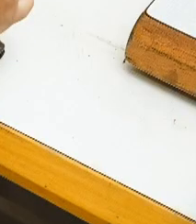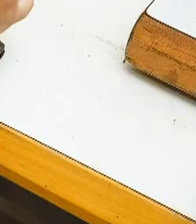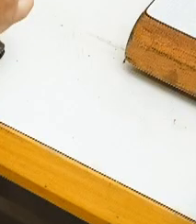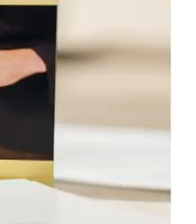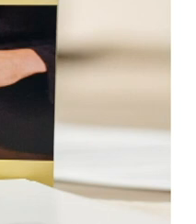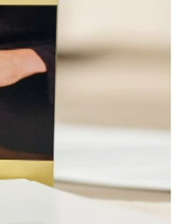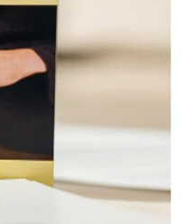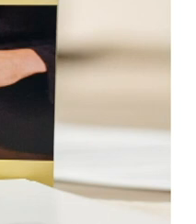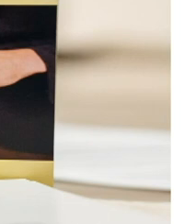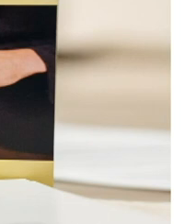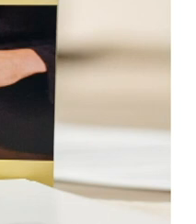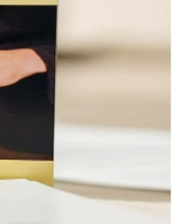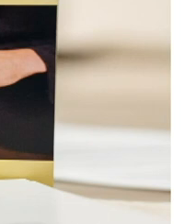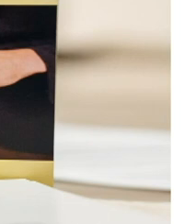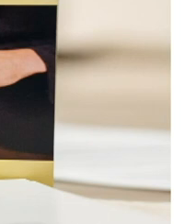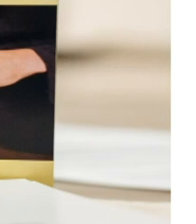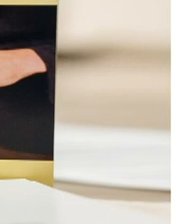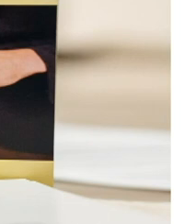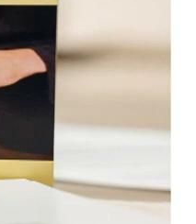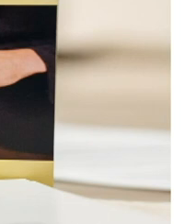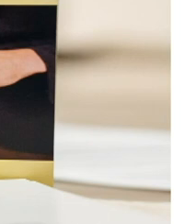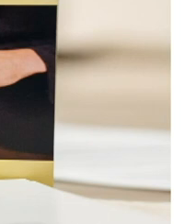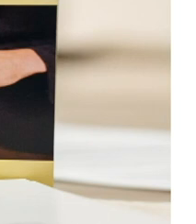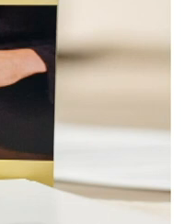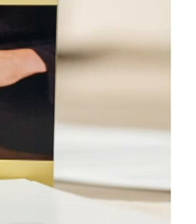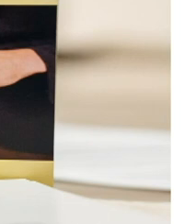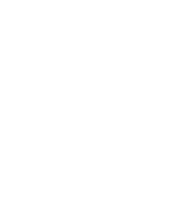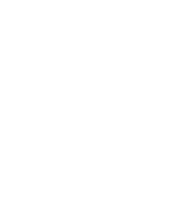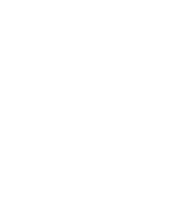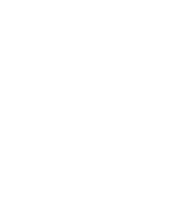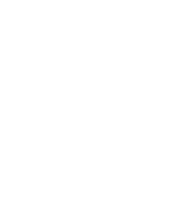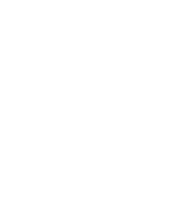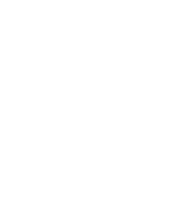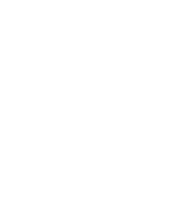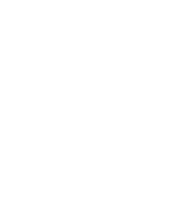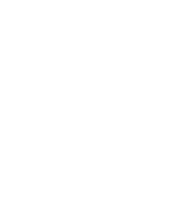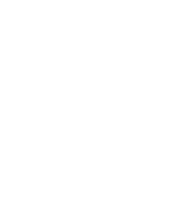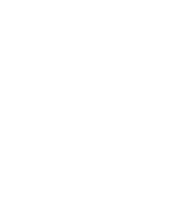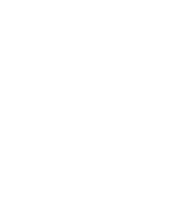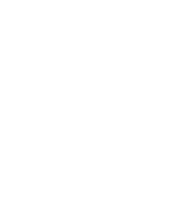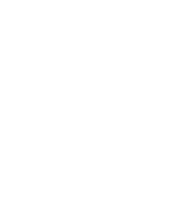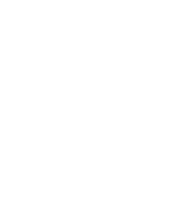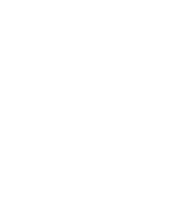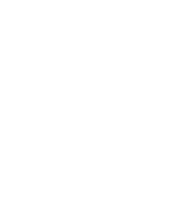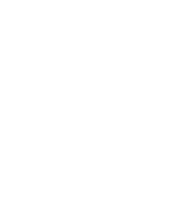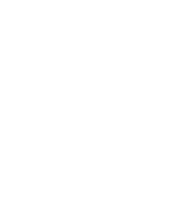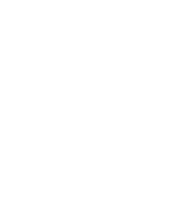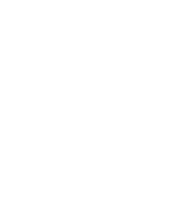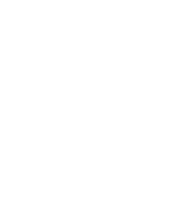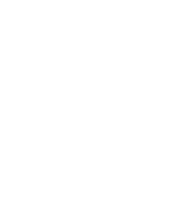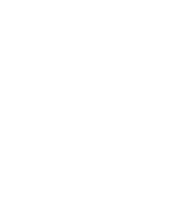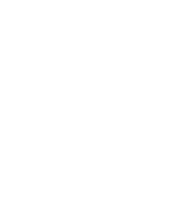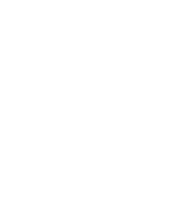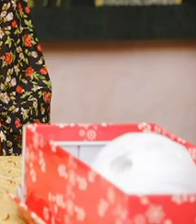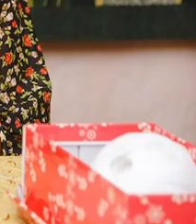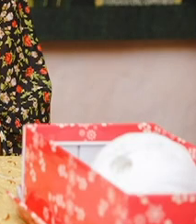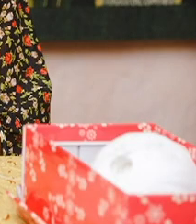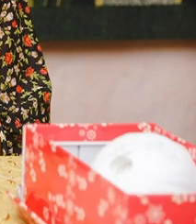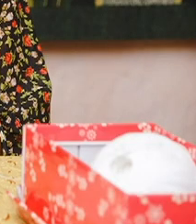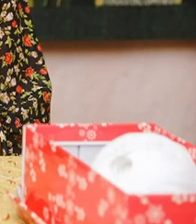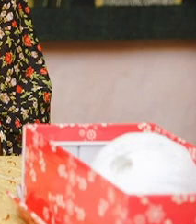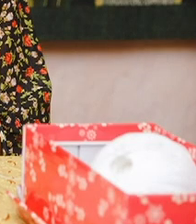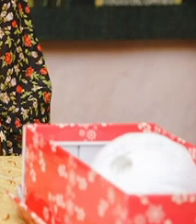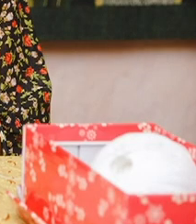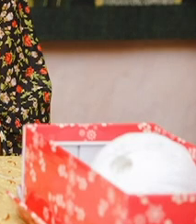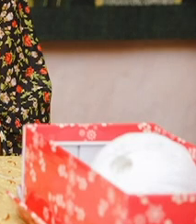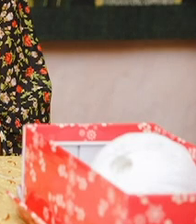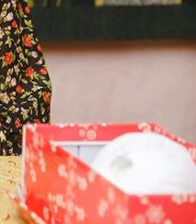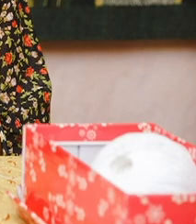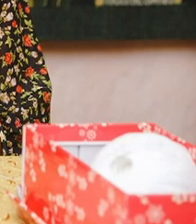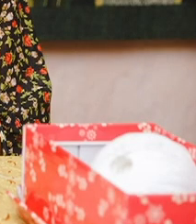tehnică.